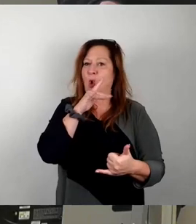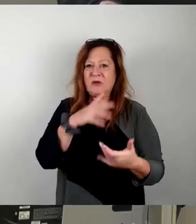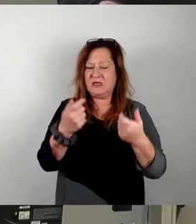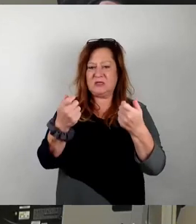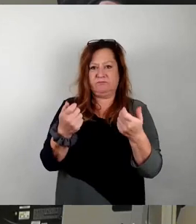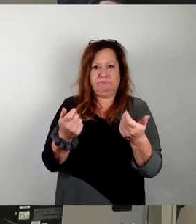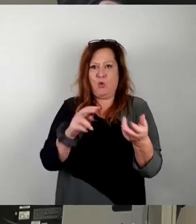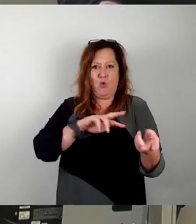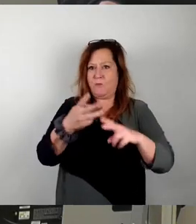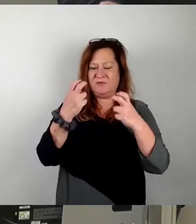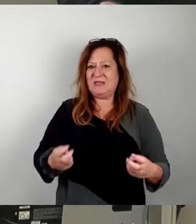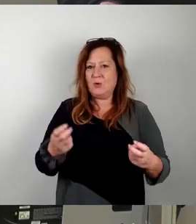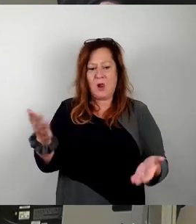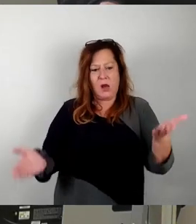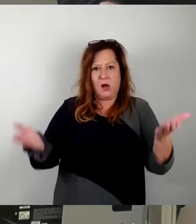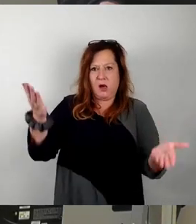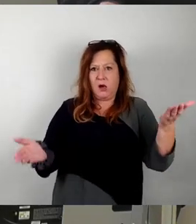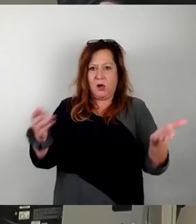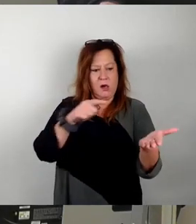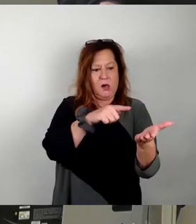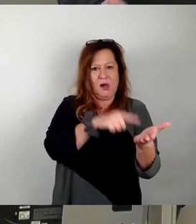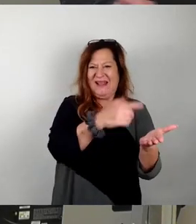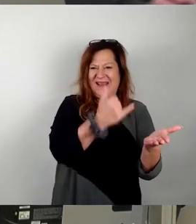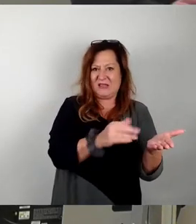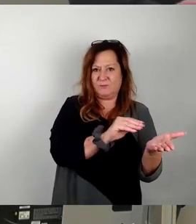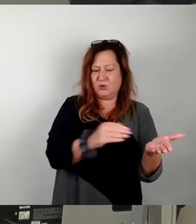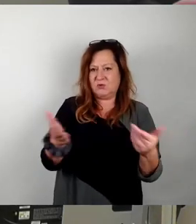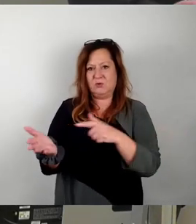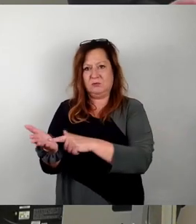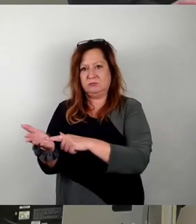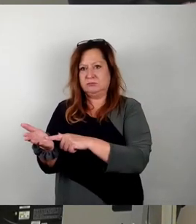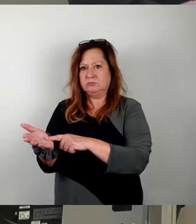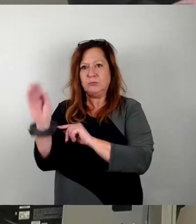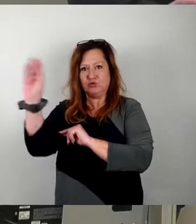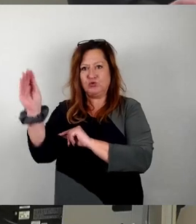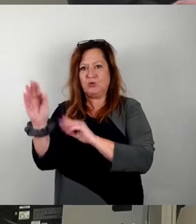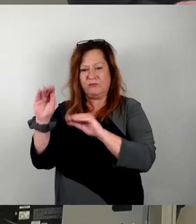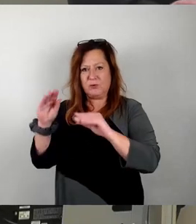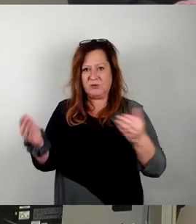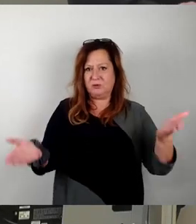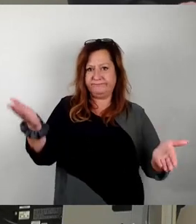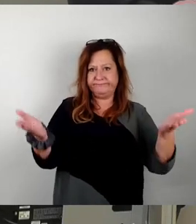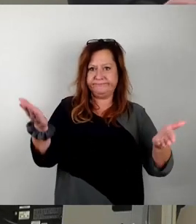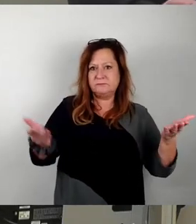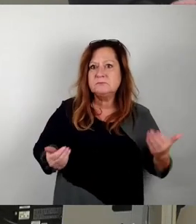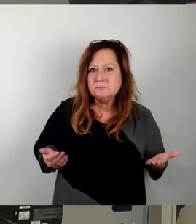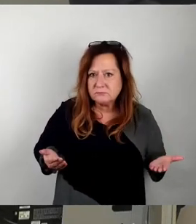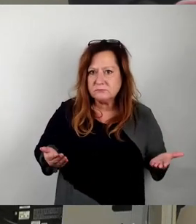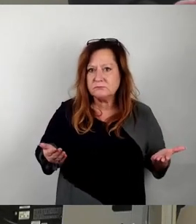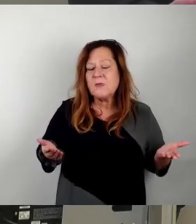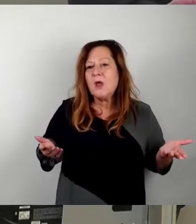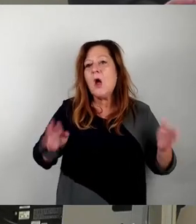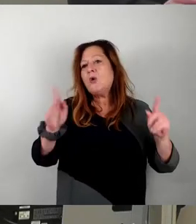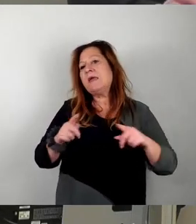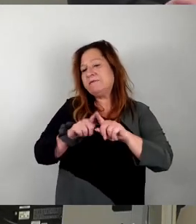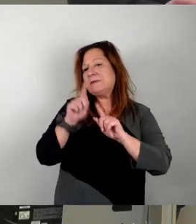derzeitiger und beabsichtigter Nutzung. Grundstückskonkrete Abwägung bedeutet eben nicht, dass nur die Verwaltung auf Grundlage vom Flurkarte